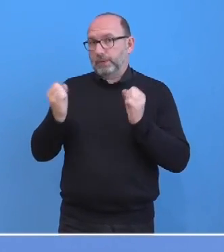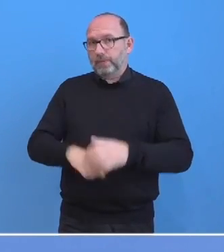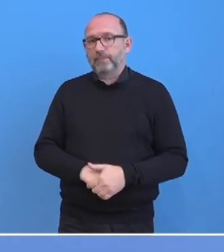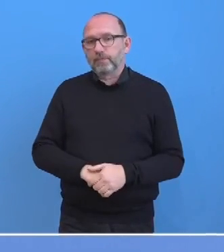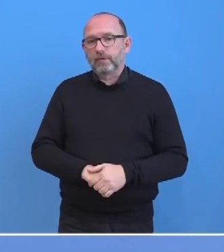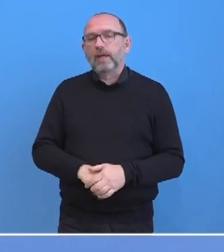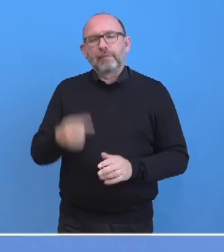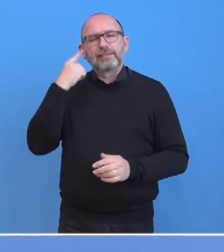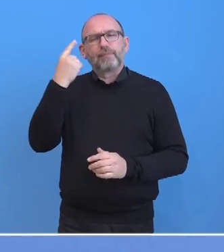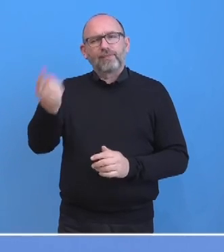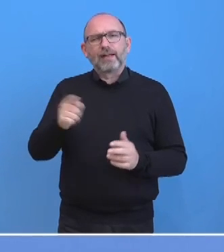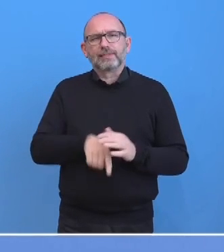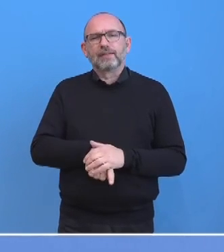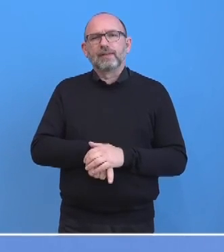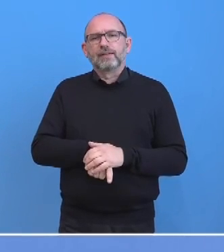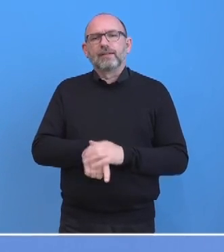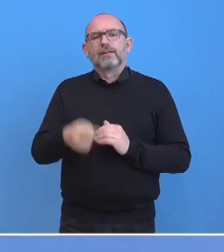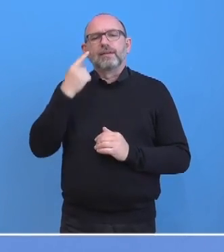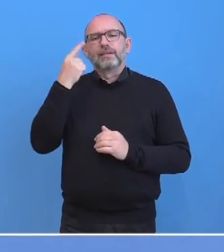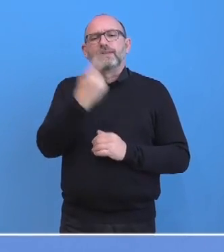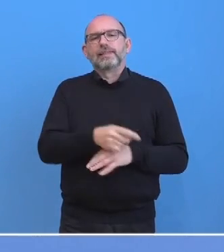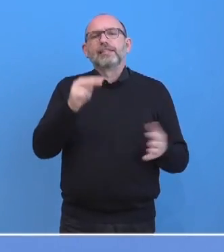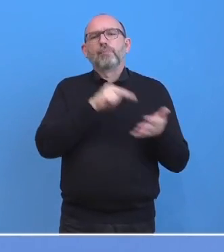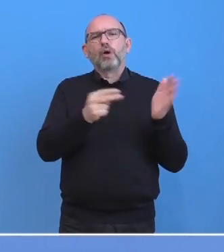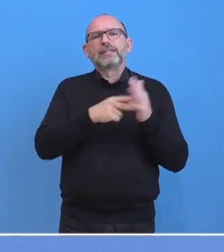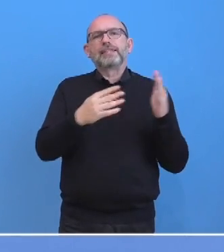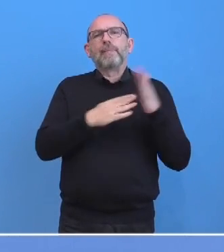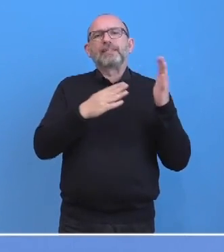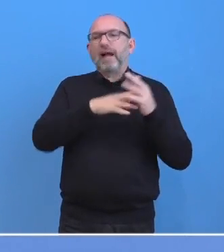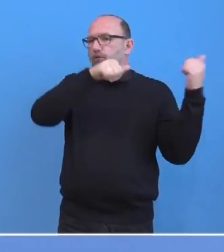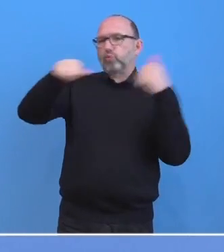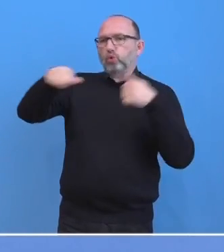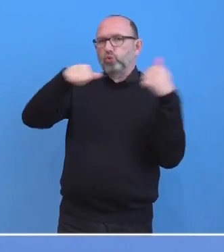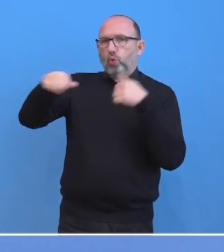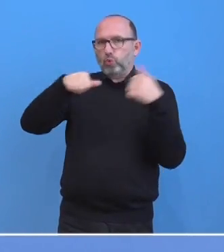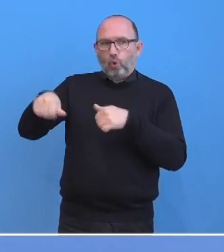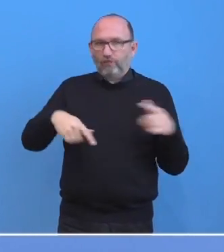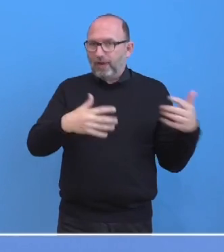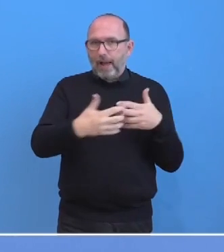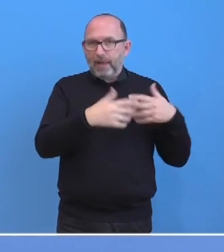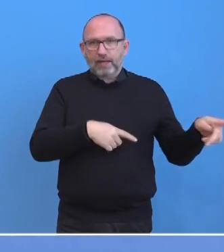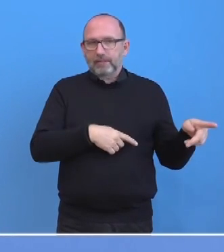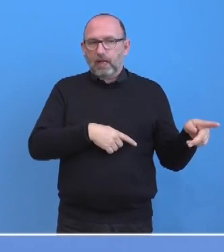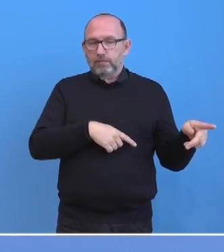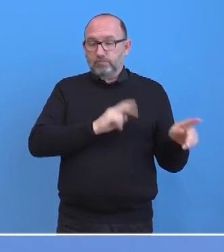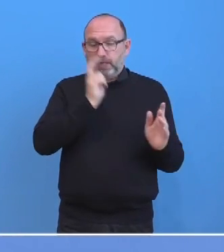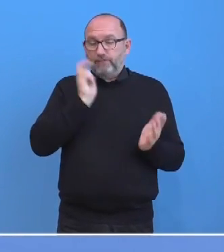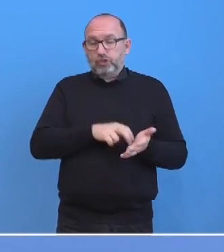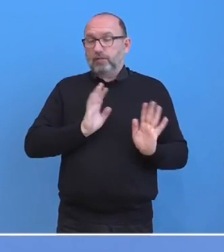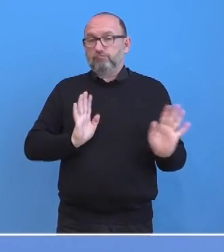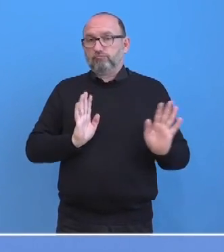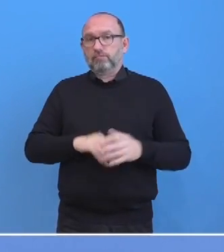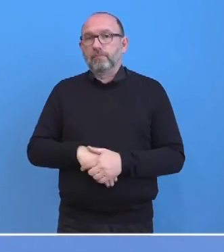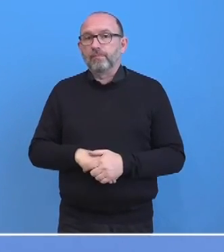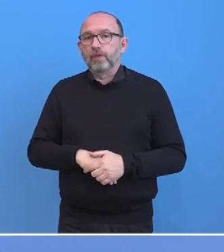die Politik des maximalen Drucks der US-Administration nicht teilen und uns gegenüber der